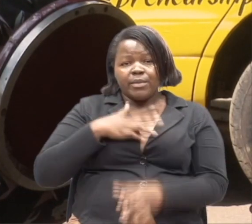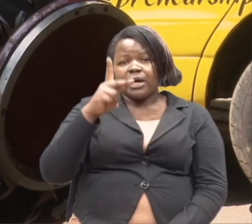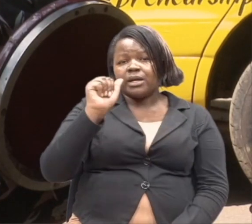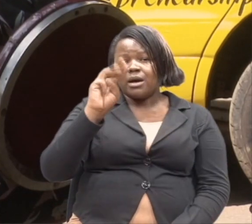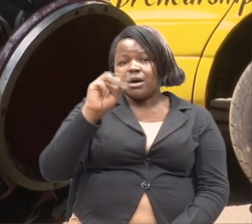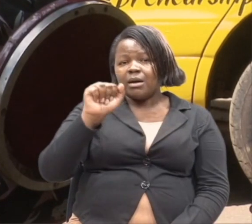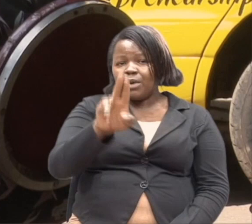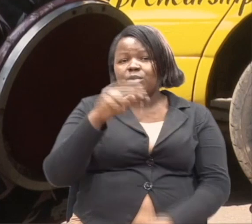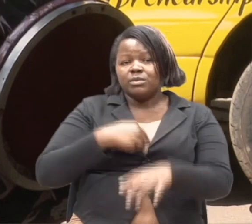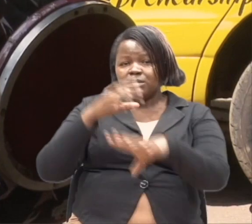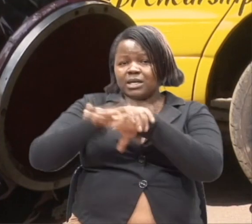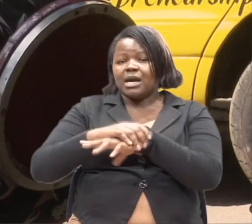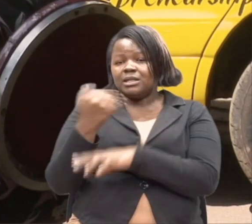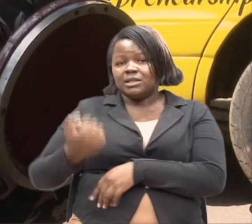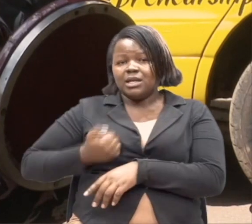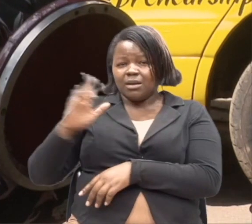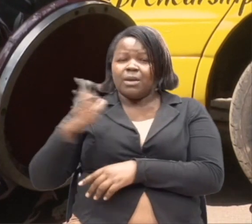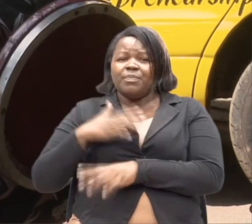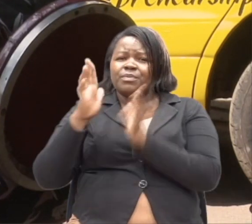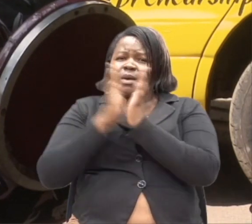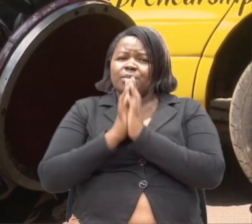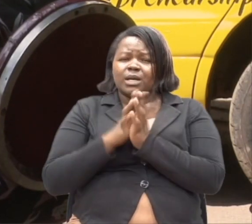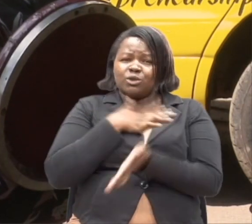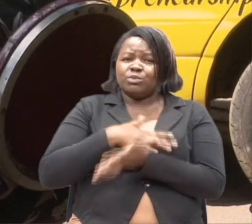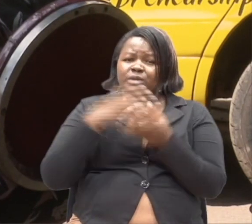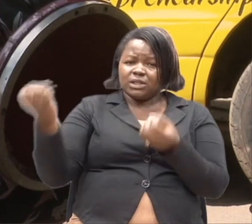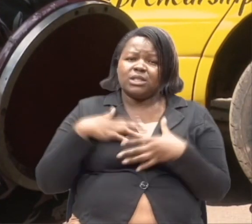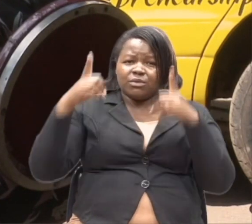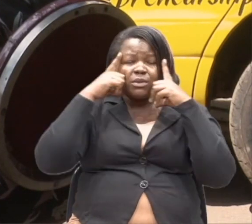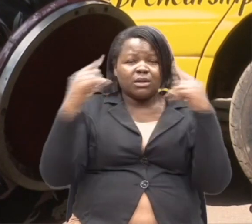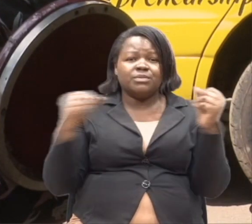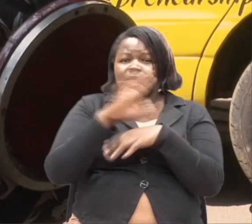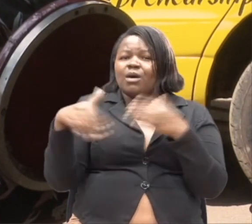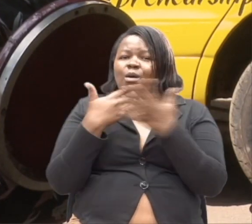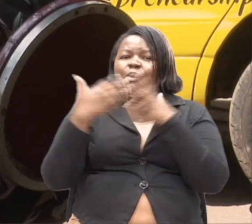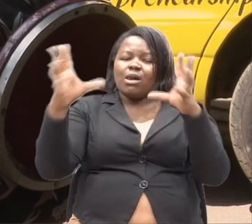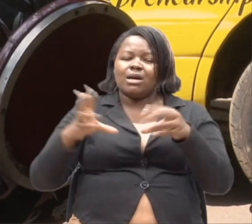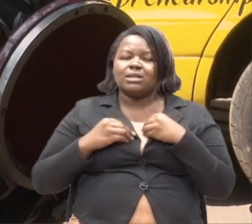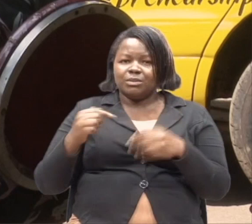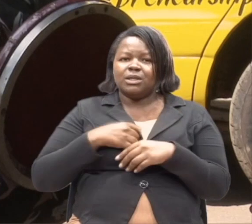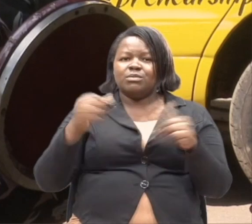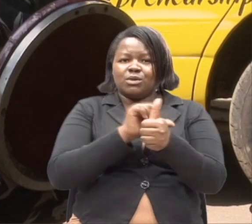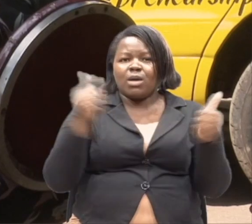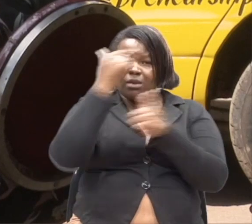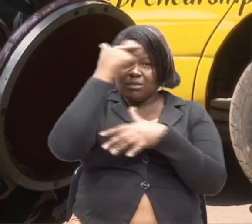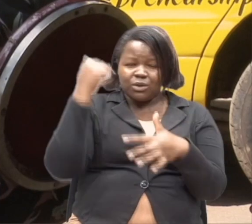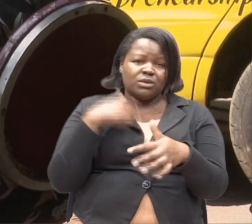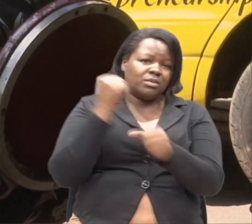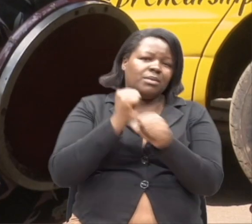Nimepata muschana wenyu. Na ninaomba mutupe harusi. Walinipokea kwa sababu na mimi nilijitengenezea.